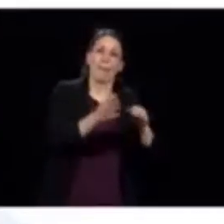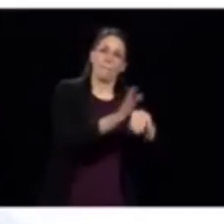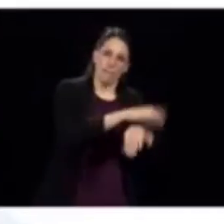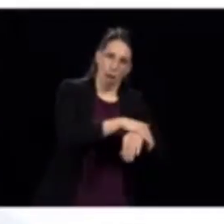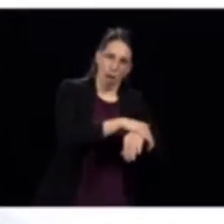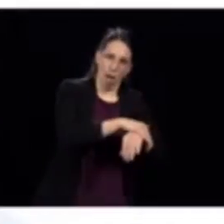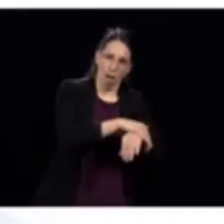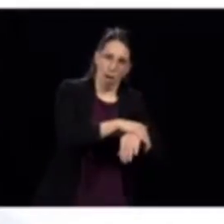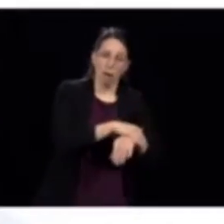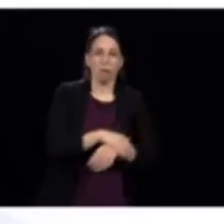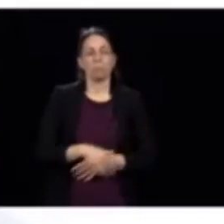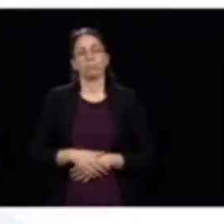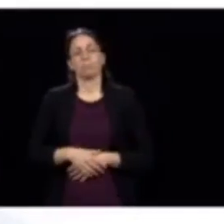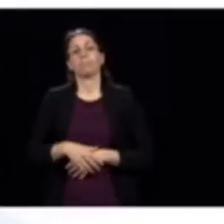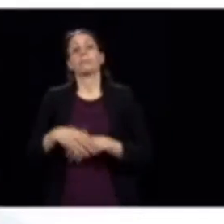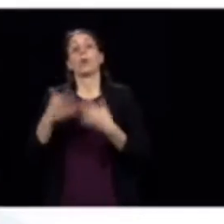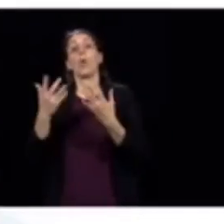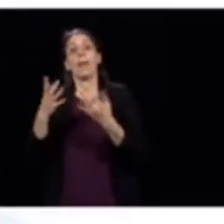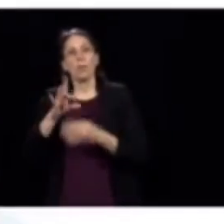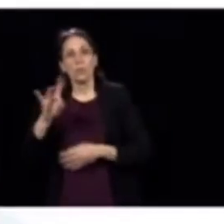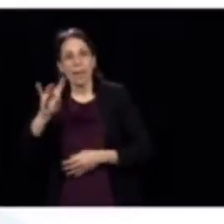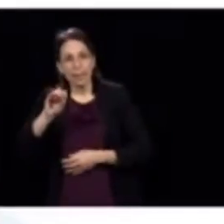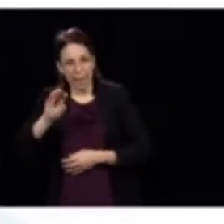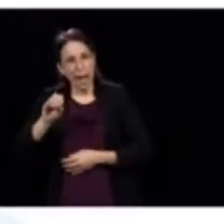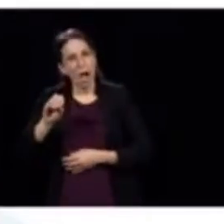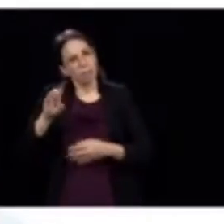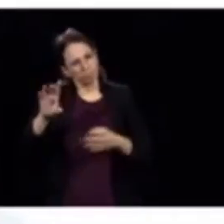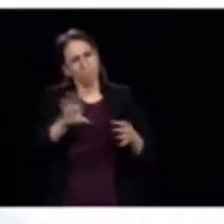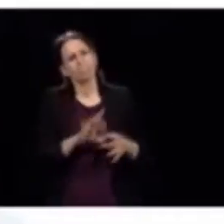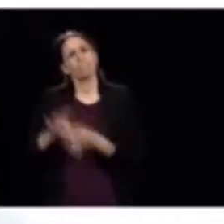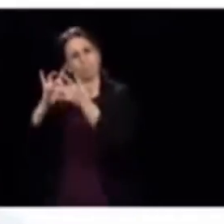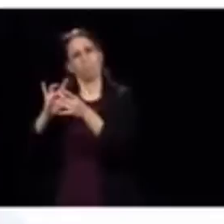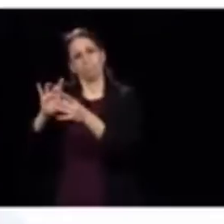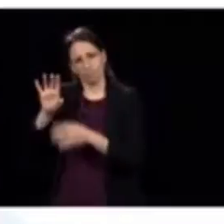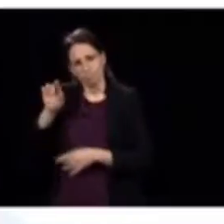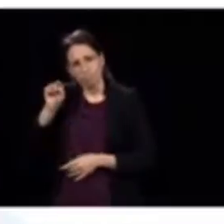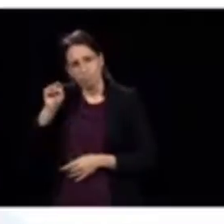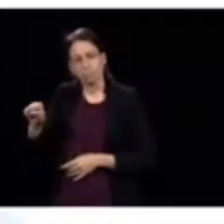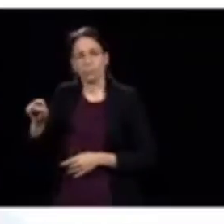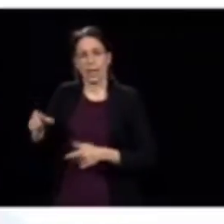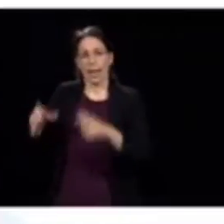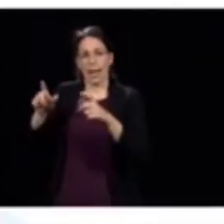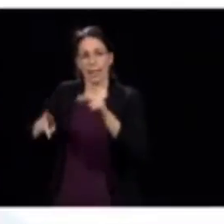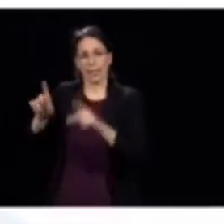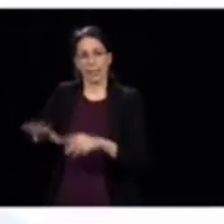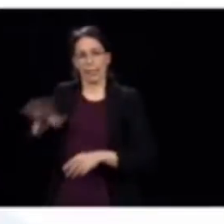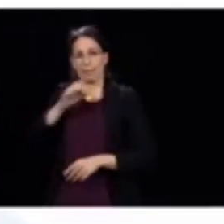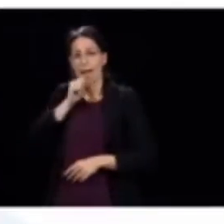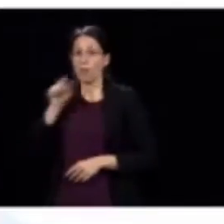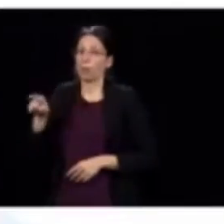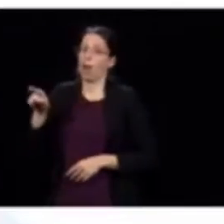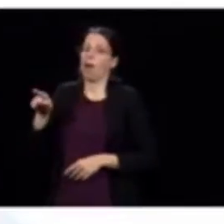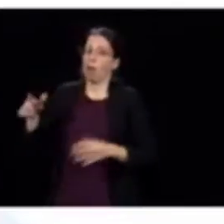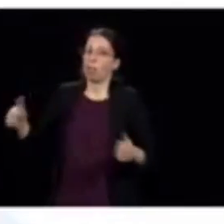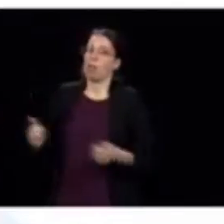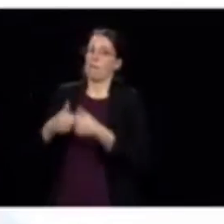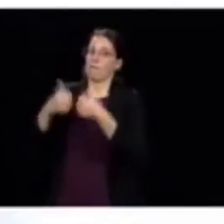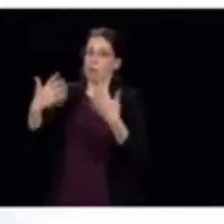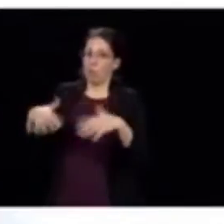850 sur 1041 qui venaient des résidences. Donc, c'est vraiment là qu'est le défi, les